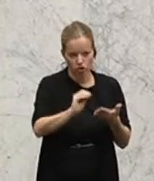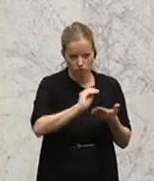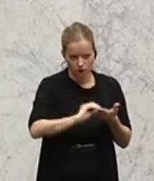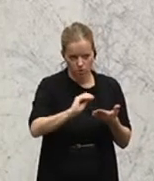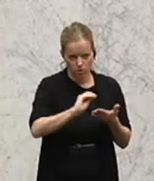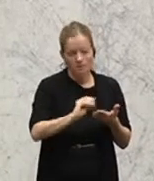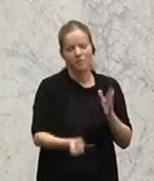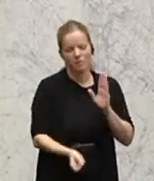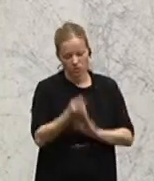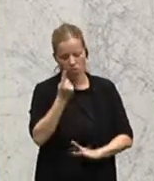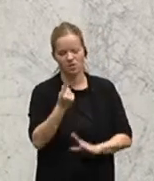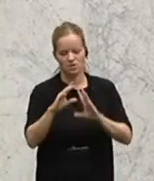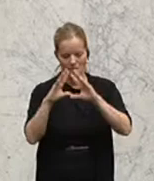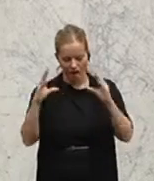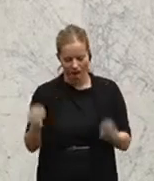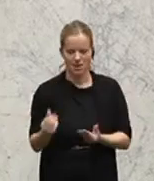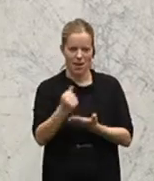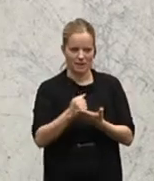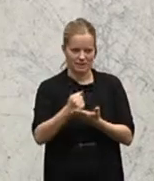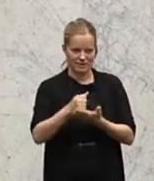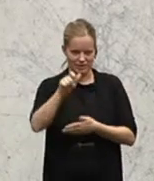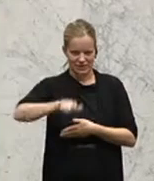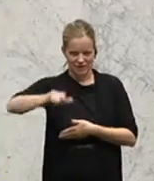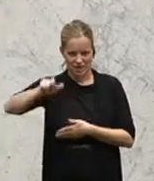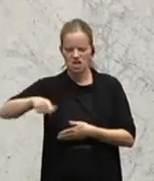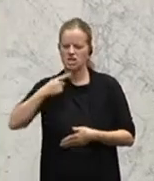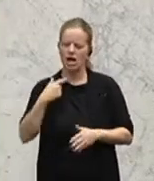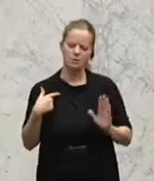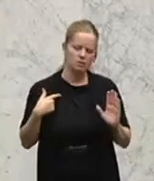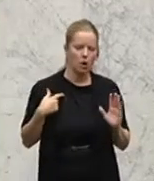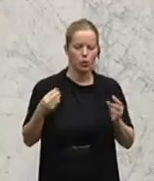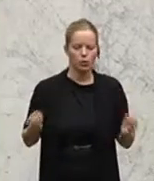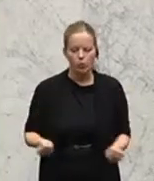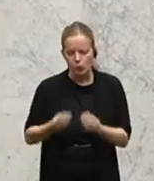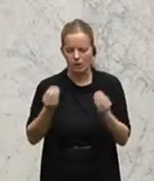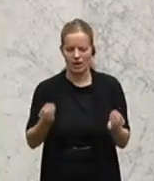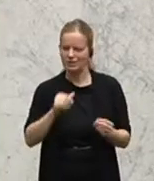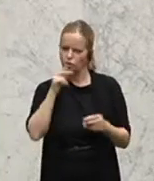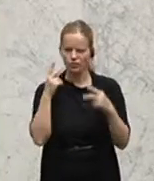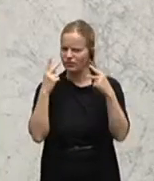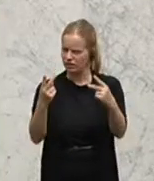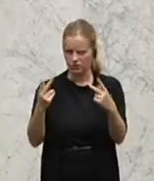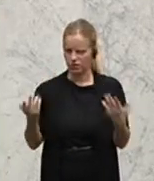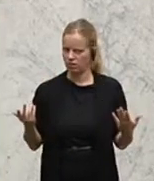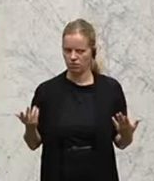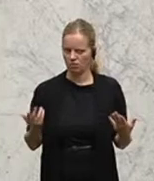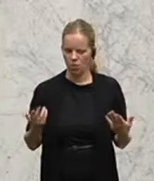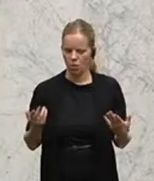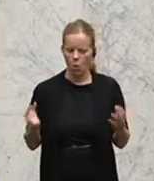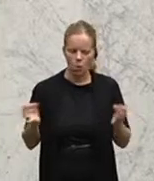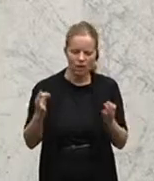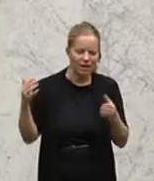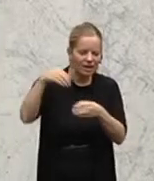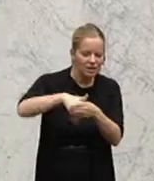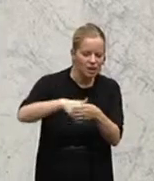bei den Allgemeinmedizinern passieren aus nicht wichtigen oder nicht nachvollziehbaren Gründen. Und ich denke, da gibt es wirklich